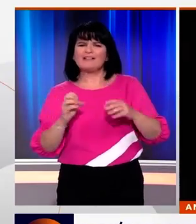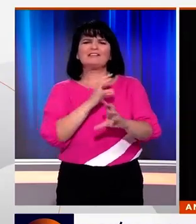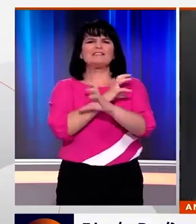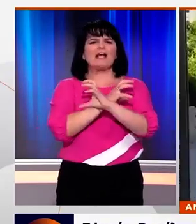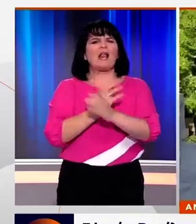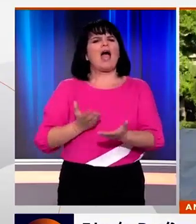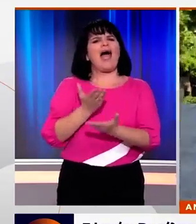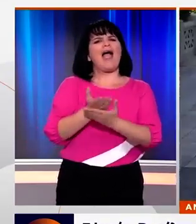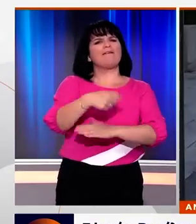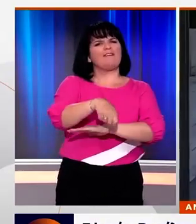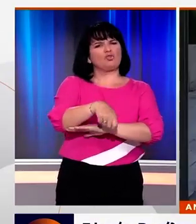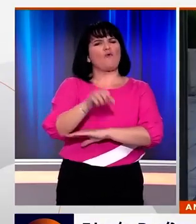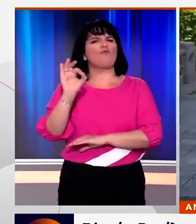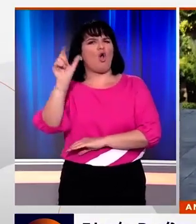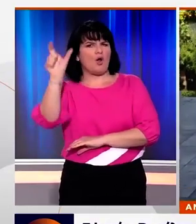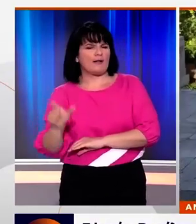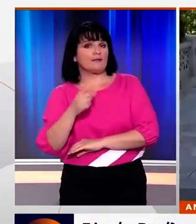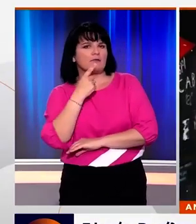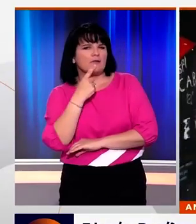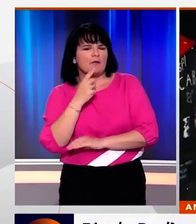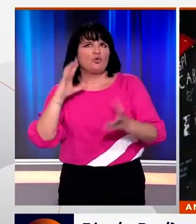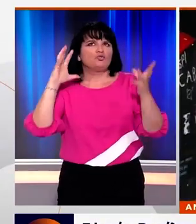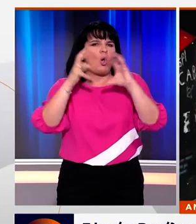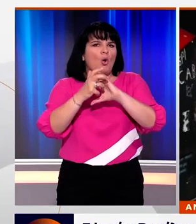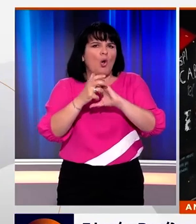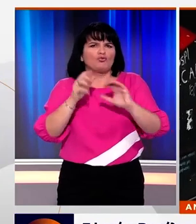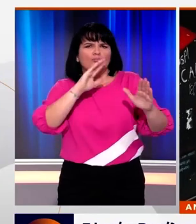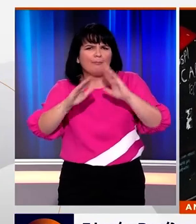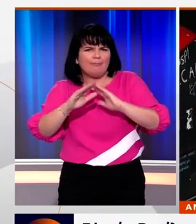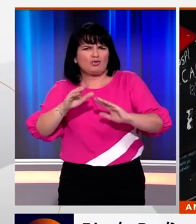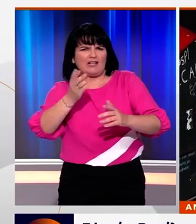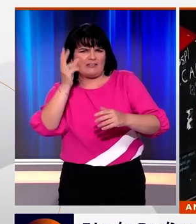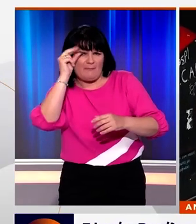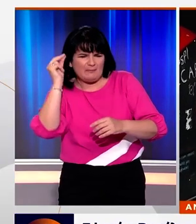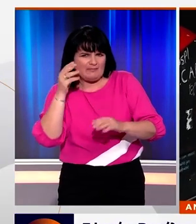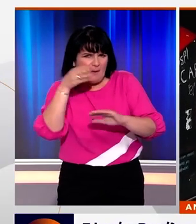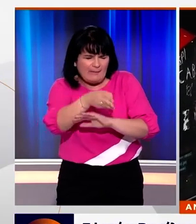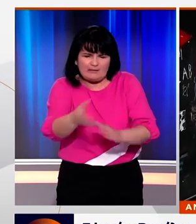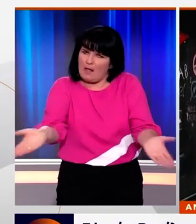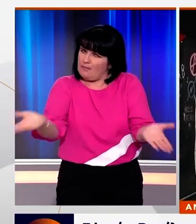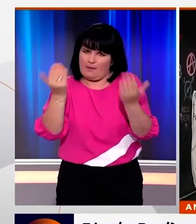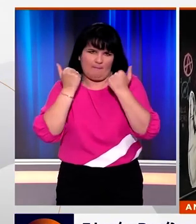Ισαγγελέας Εφετών Βασίλης Φλωρίδης ότι πουθενά στον κόσμο δεν υπάρχει πανεπιστημιακό άσυλο.